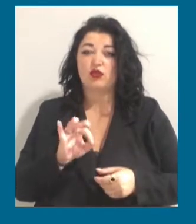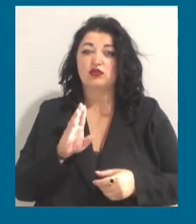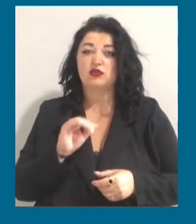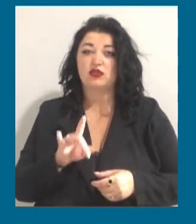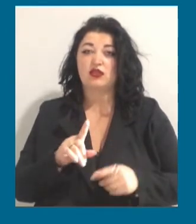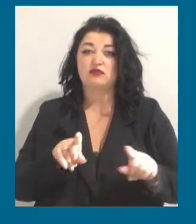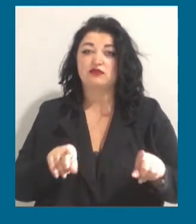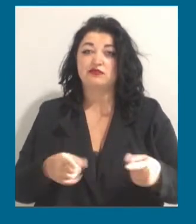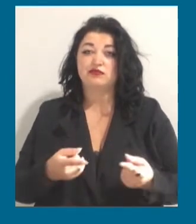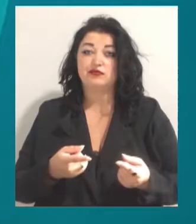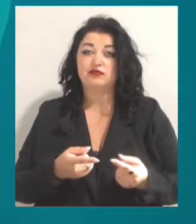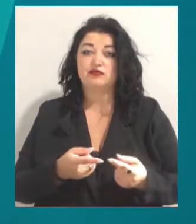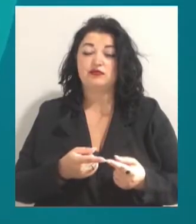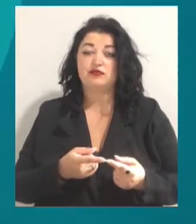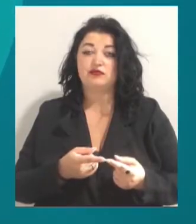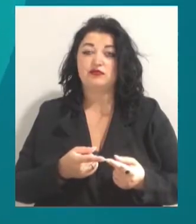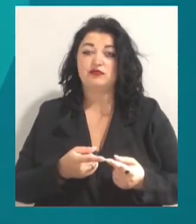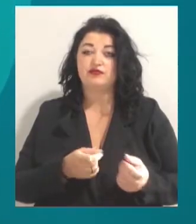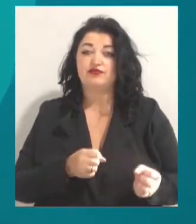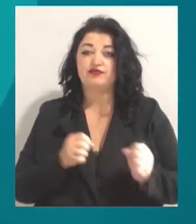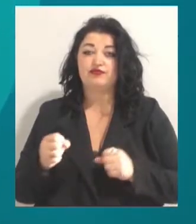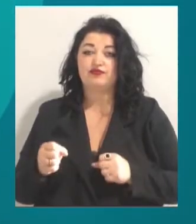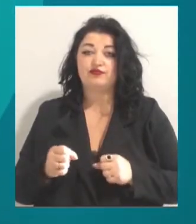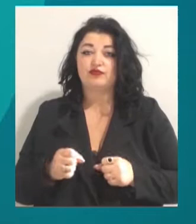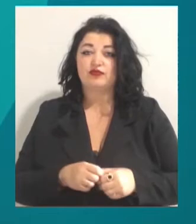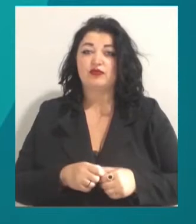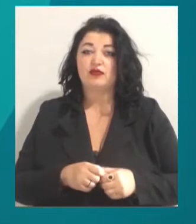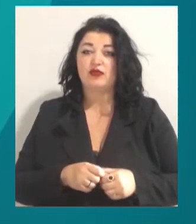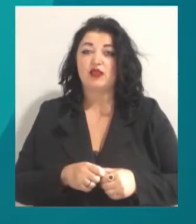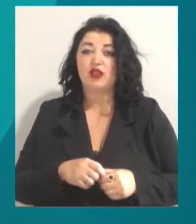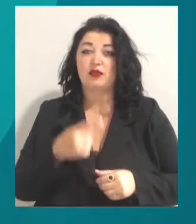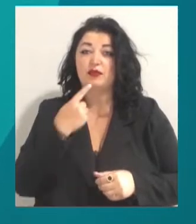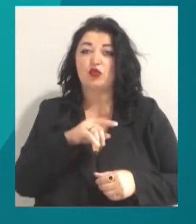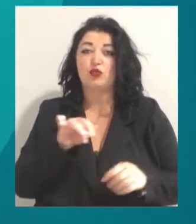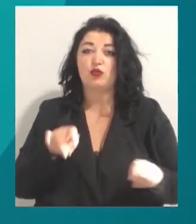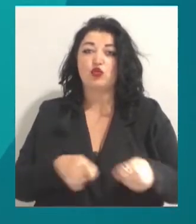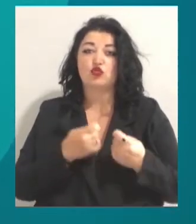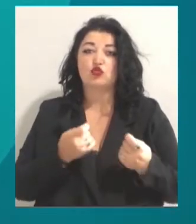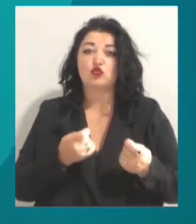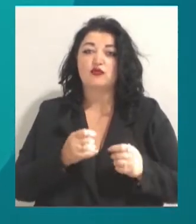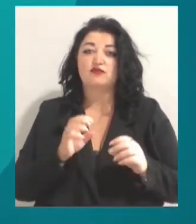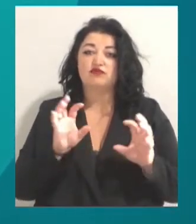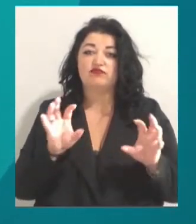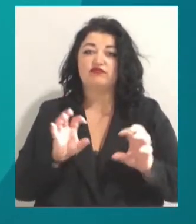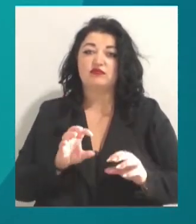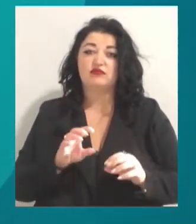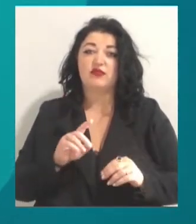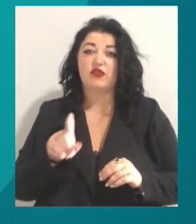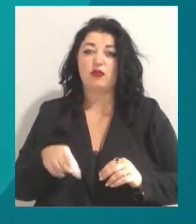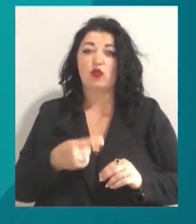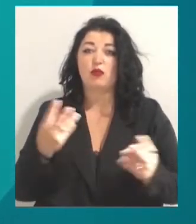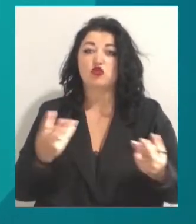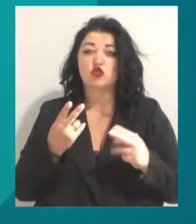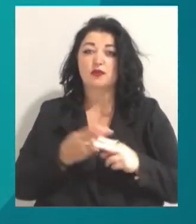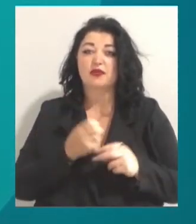передали представникам НАС-поліції. Сергія Дурача підозрюють у порушенні встановлених законодавством вимог пожежної безпеки,